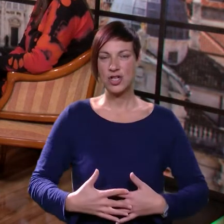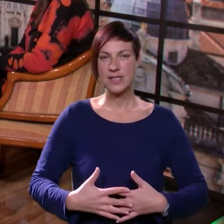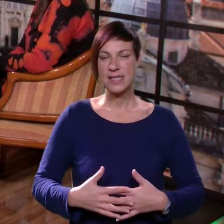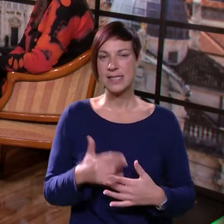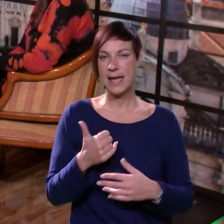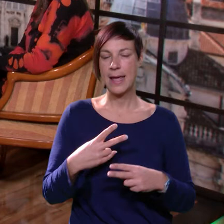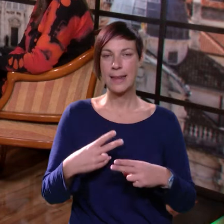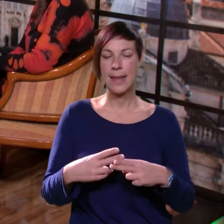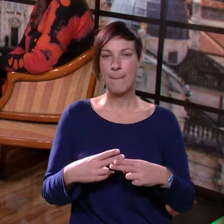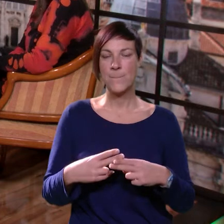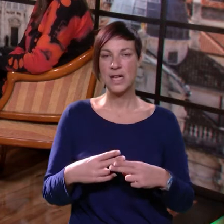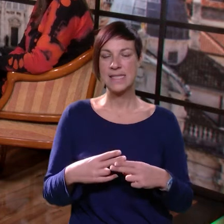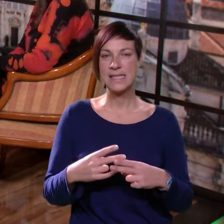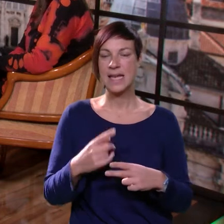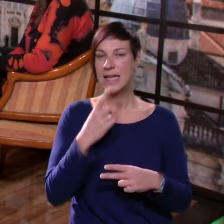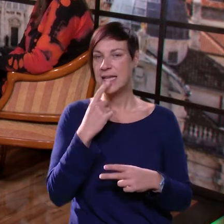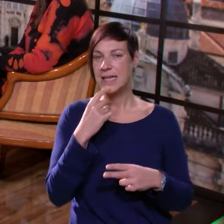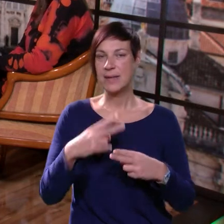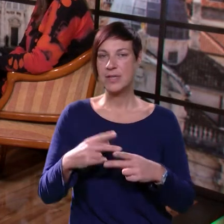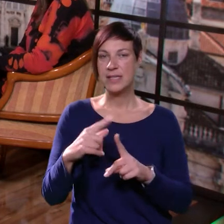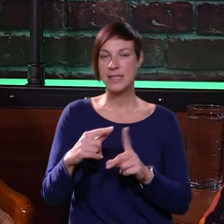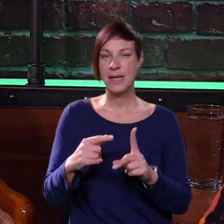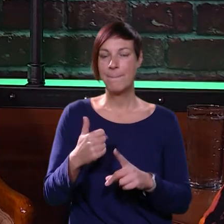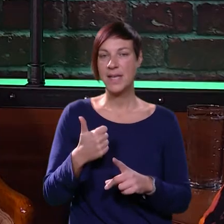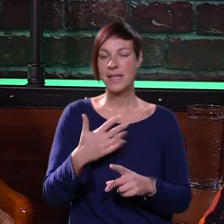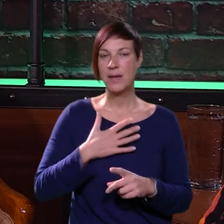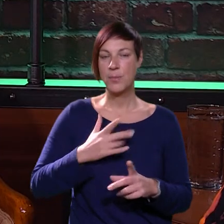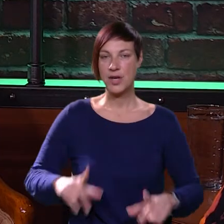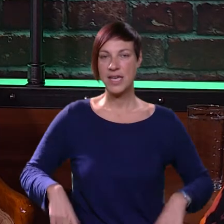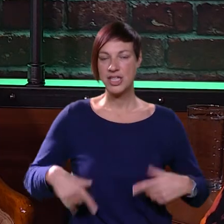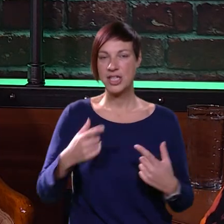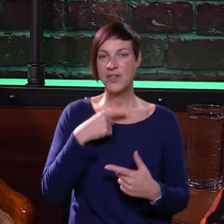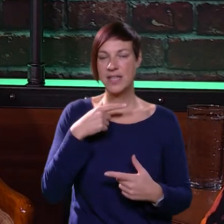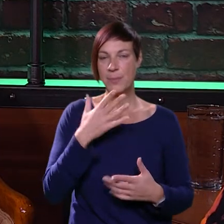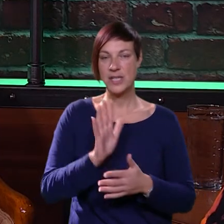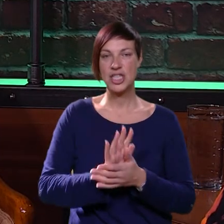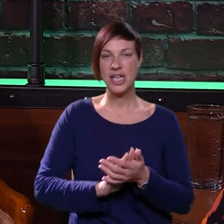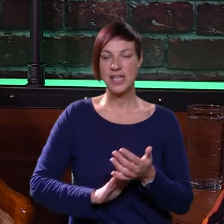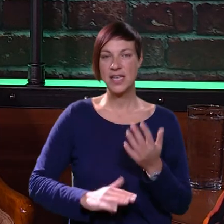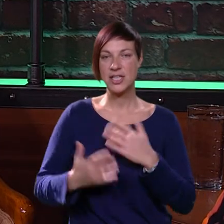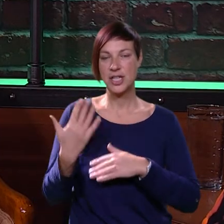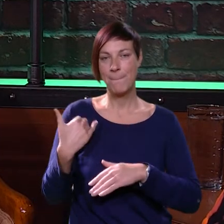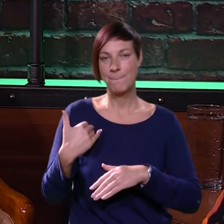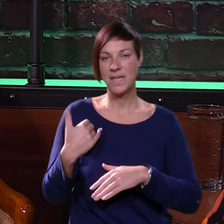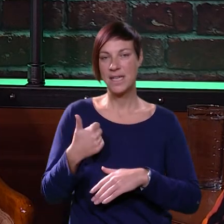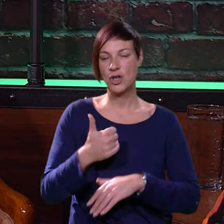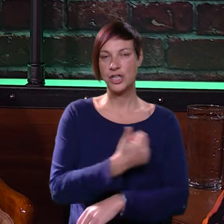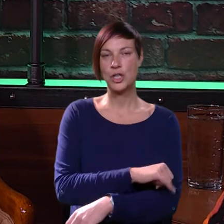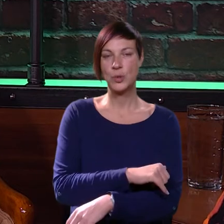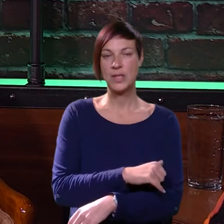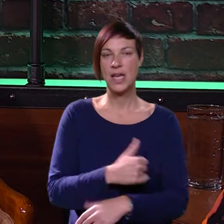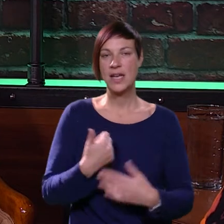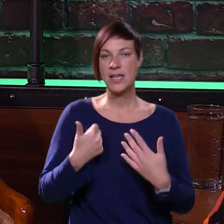jedna bolest, diabetes, i to tip 1. Moja životna priča kreće prije stvori